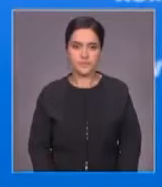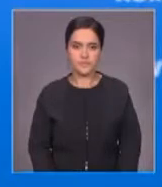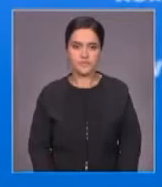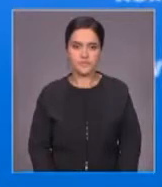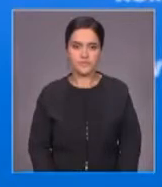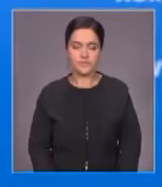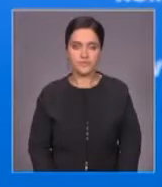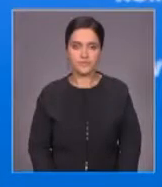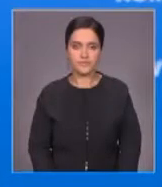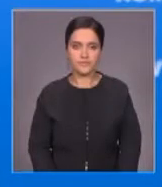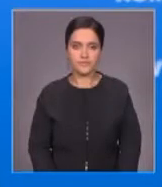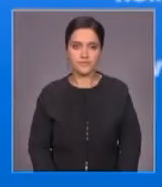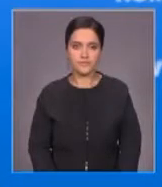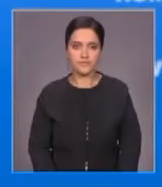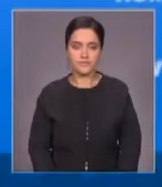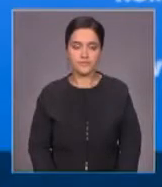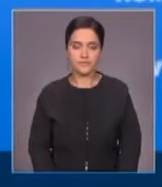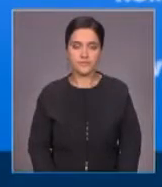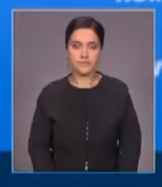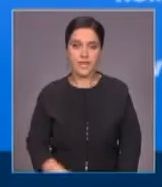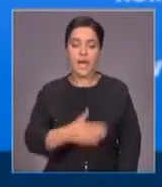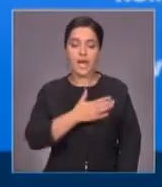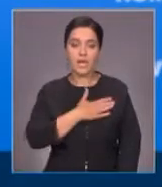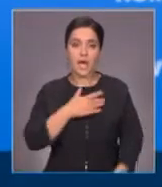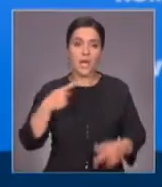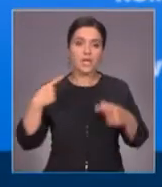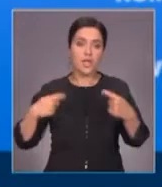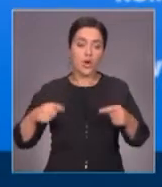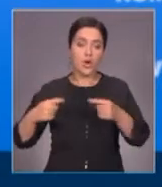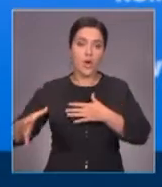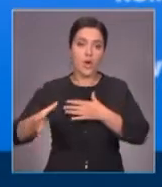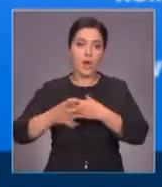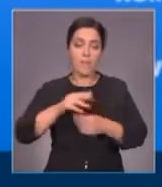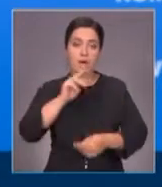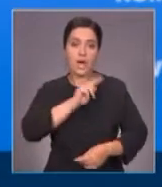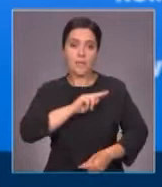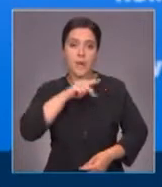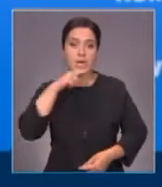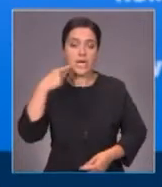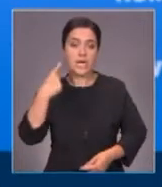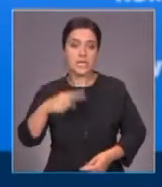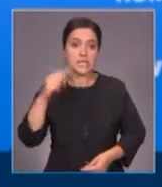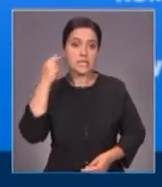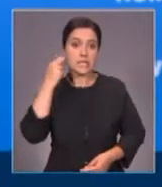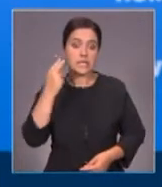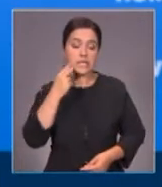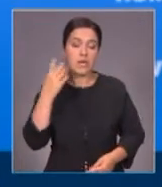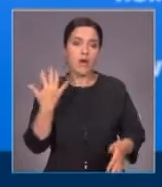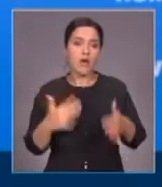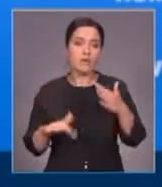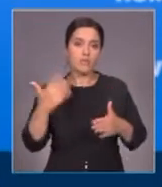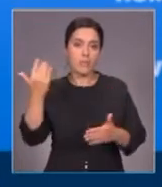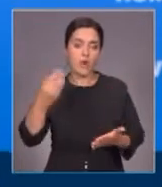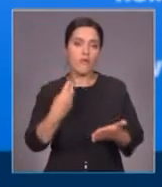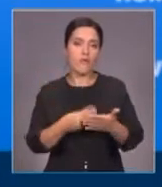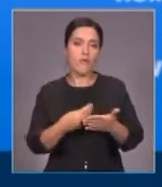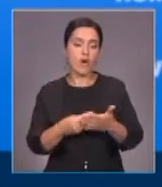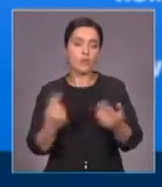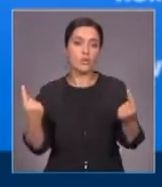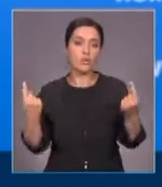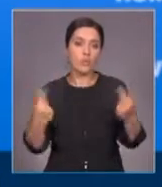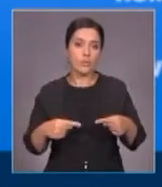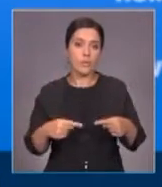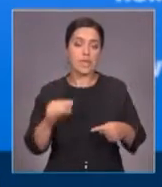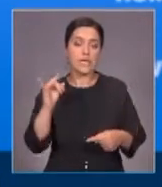Наши основные торговые партнеры – Россия, Китай – ослабили свои валюты. И тем